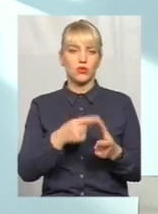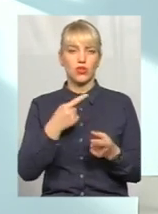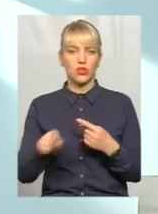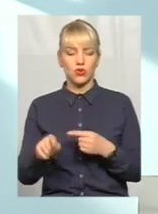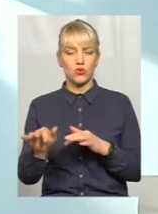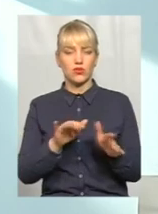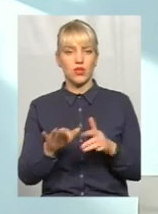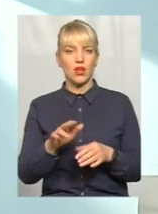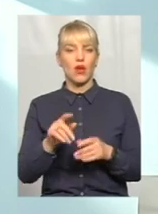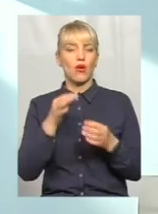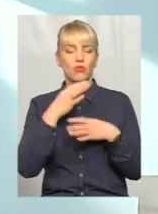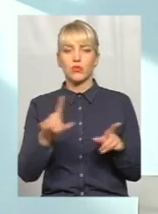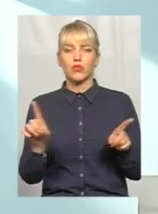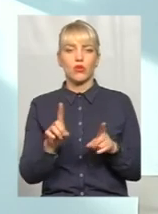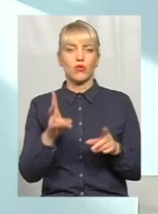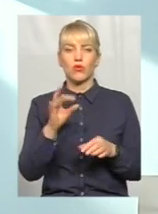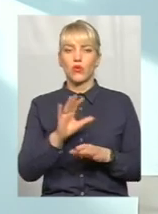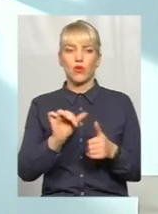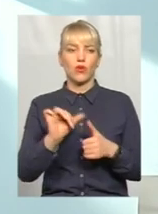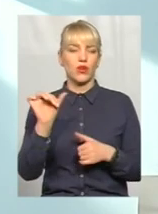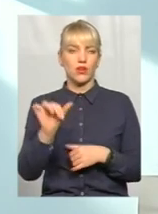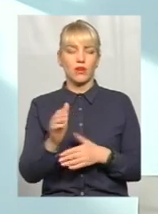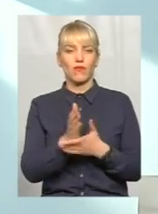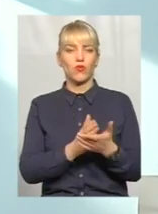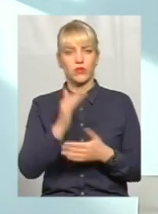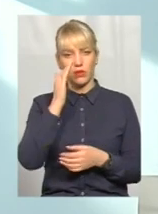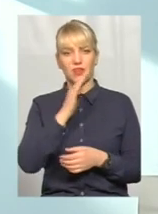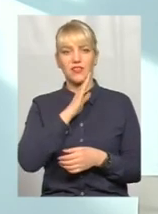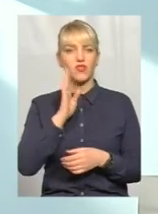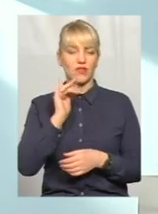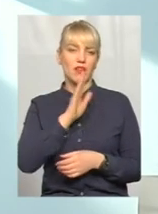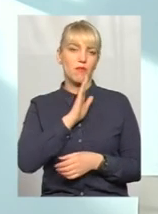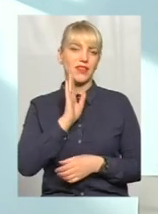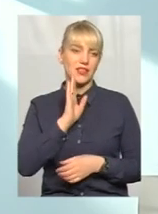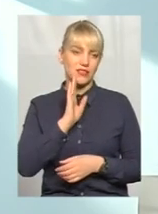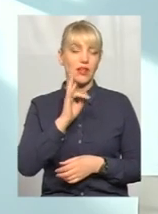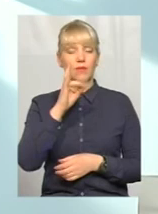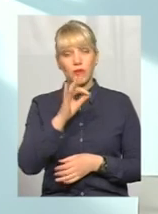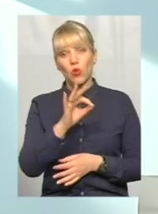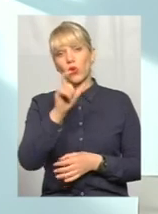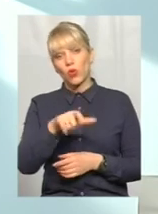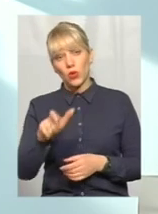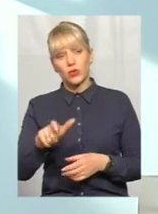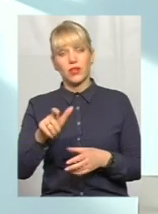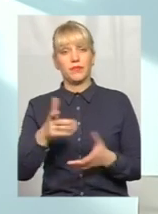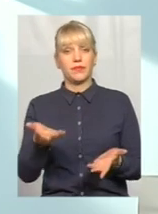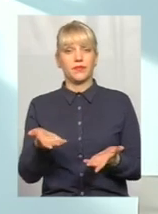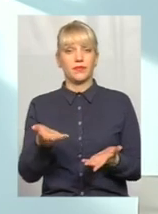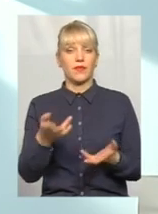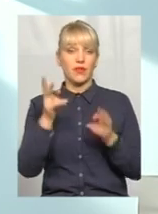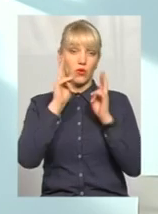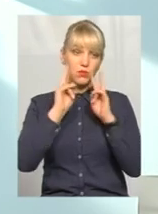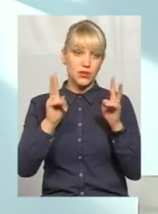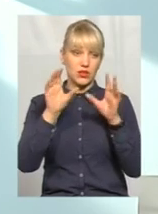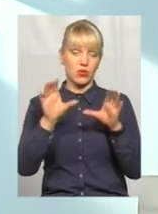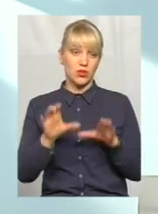Будь-яку, але крім функцій батьківства і материнства. Але люди у силу не обізнанності